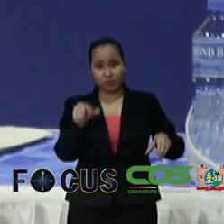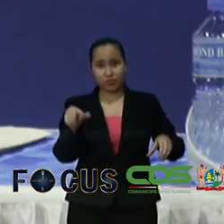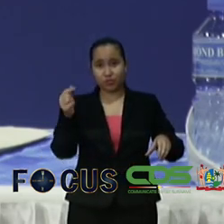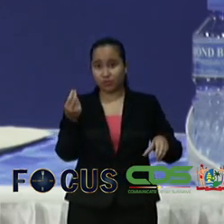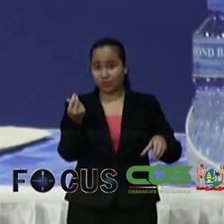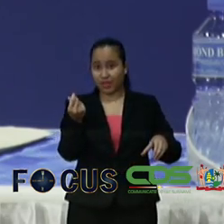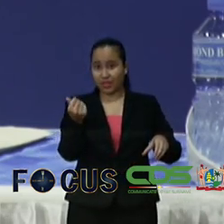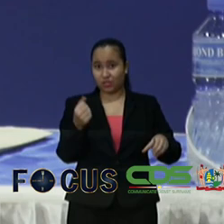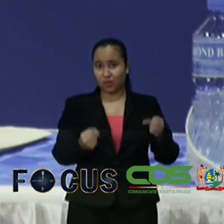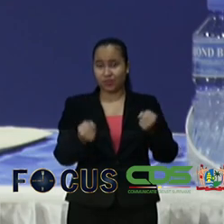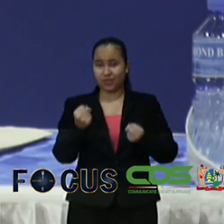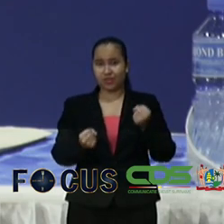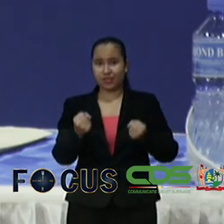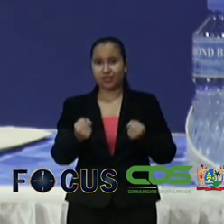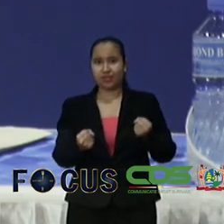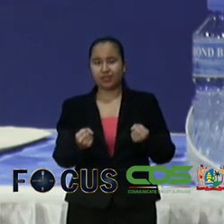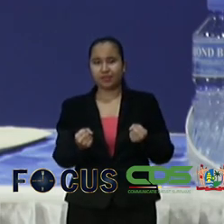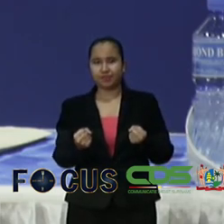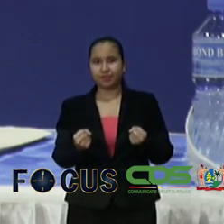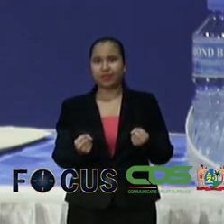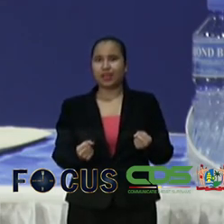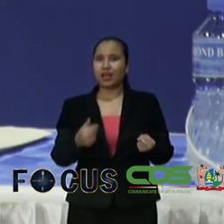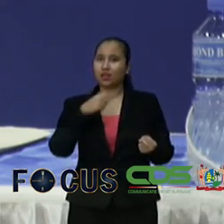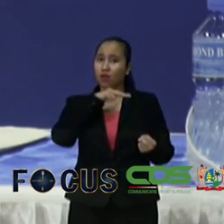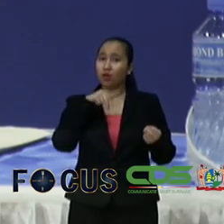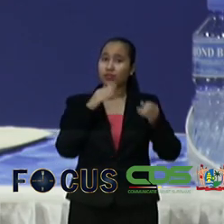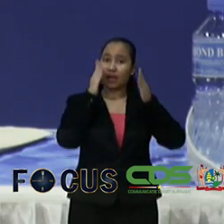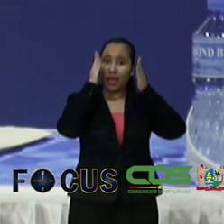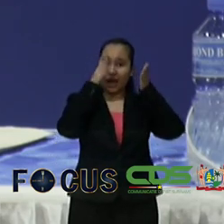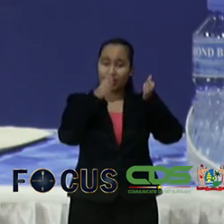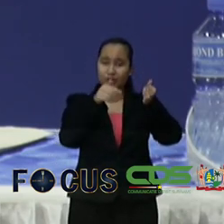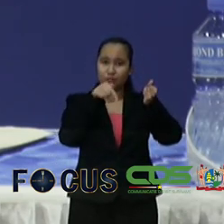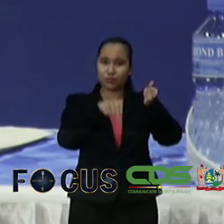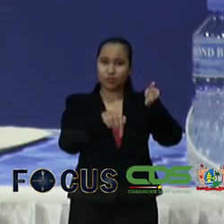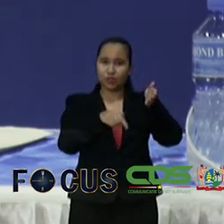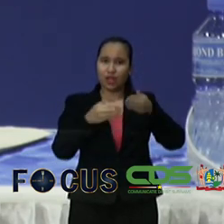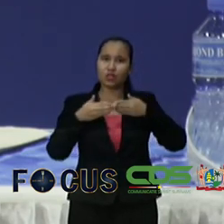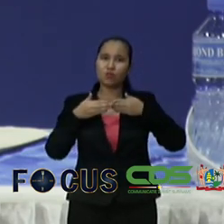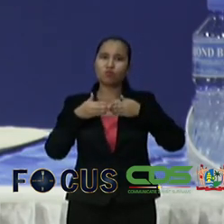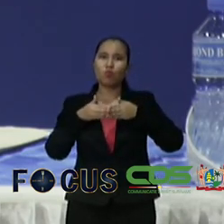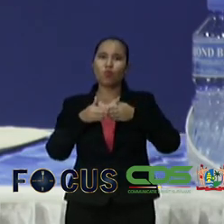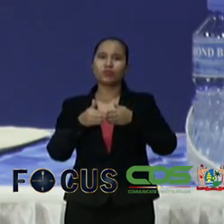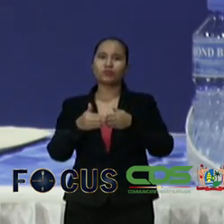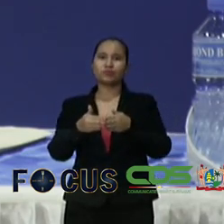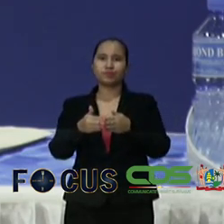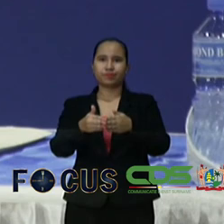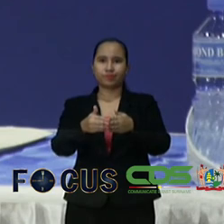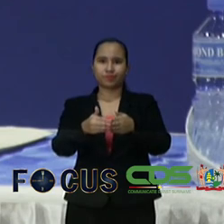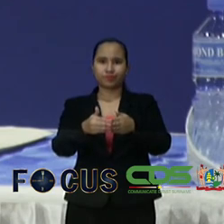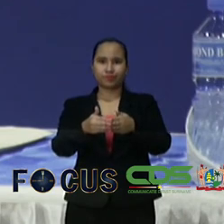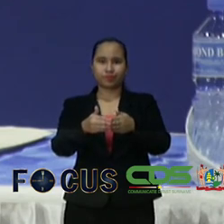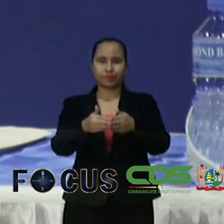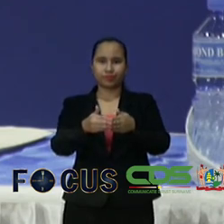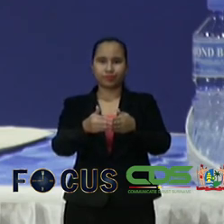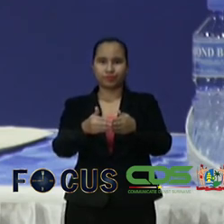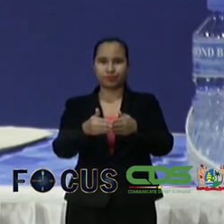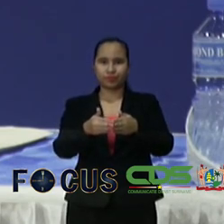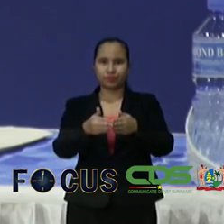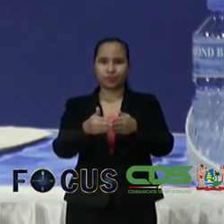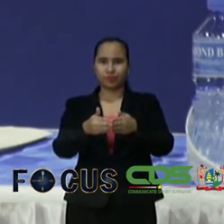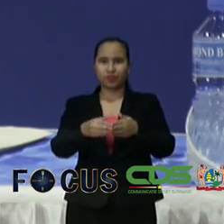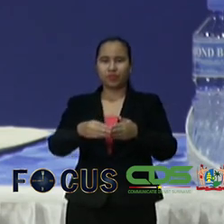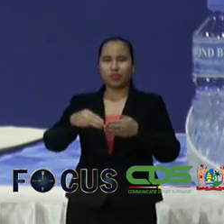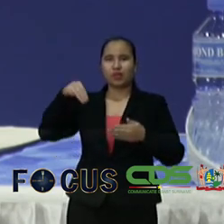en het enige aandachtspunt op dit moment is dat de boothouders de single trip van